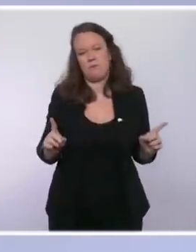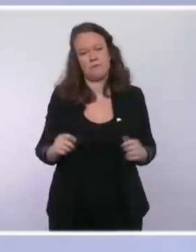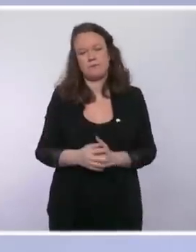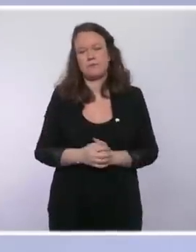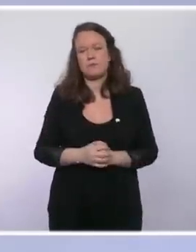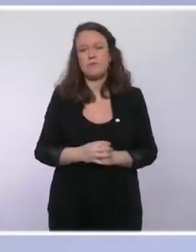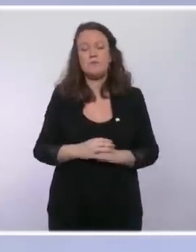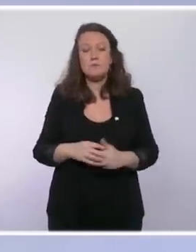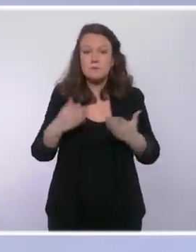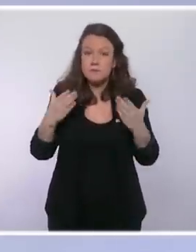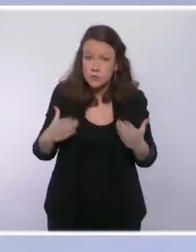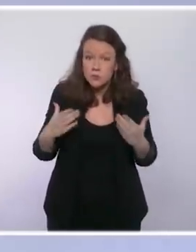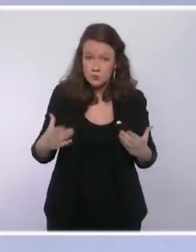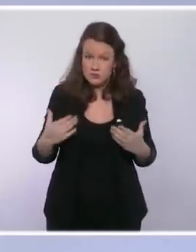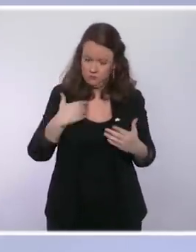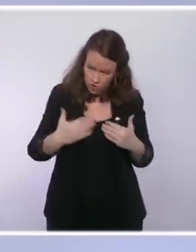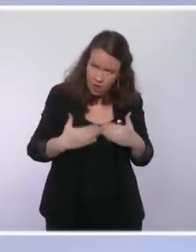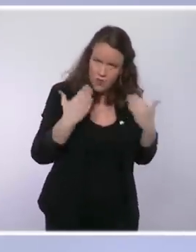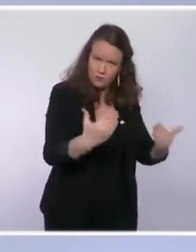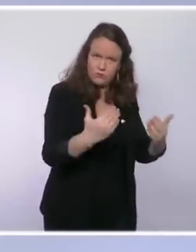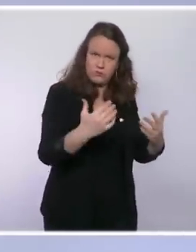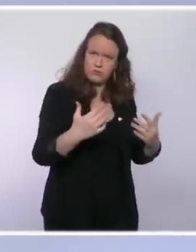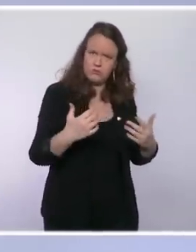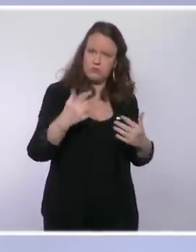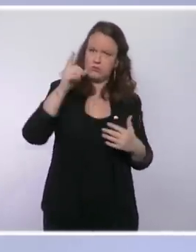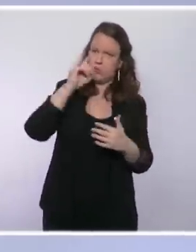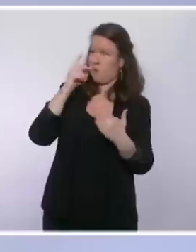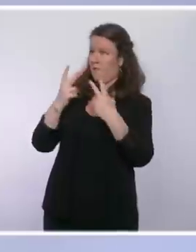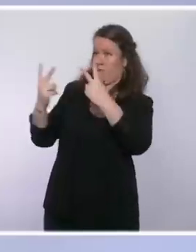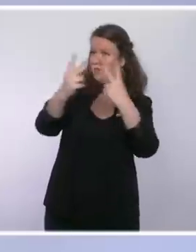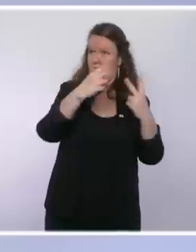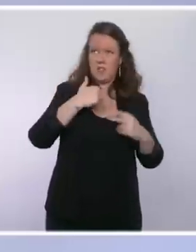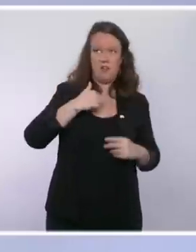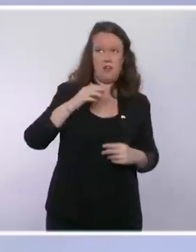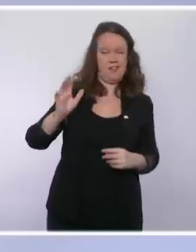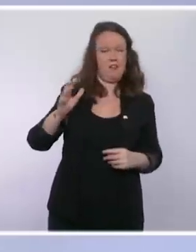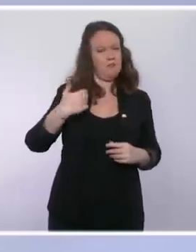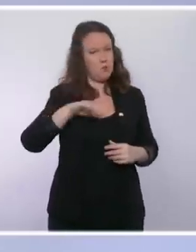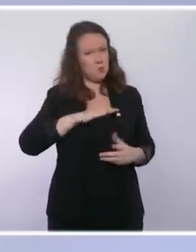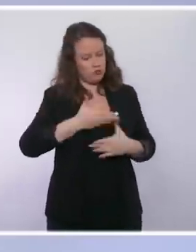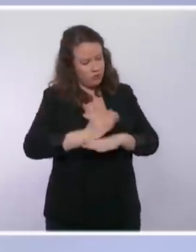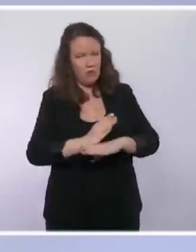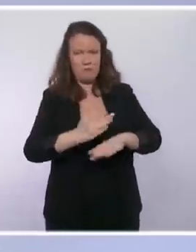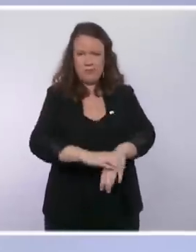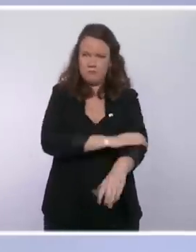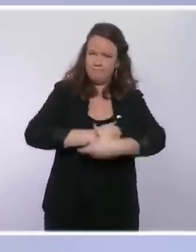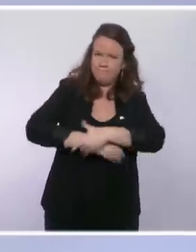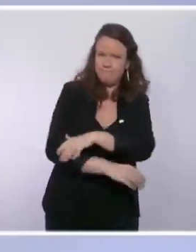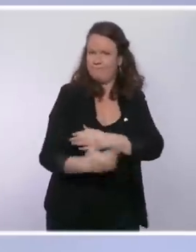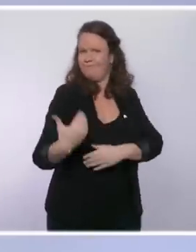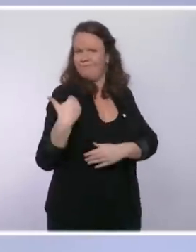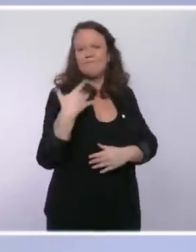'hui dans la même situation que celles qu'ils vivent grâce aux mesures que nous avons prises très tôt et notamment le pass sanitaire dès cet été, grâce aux efforts qui ont été